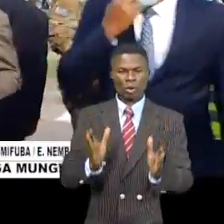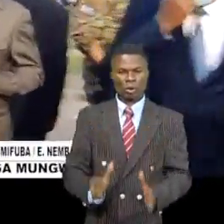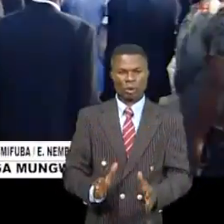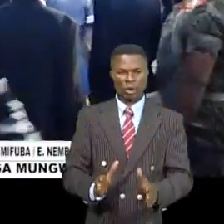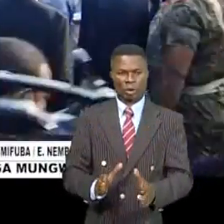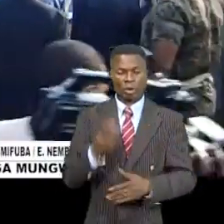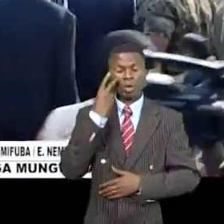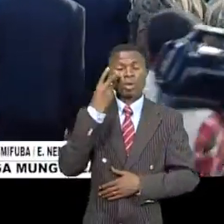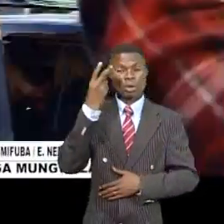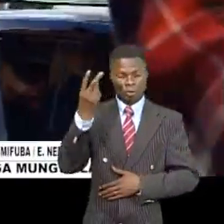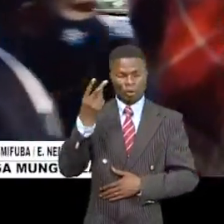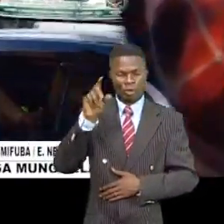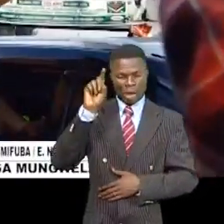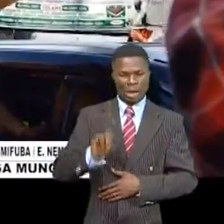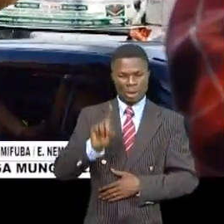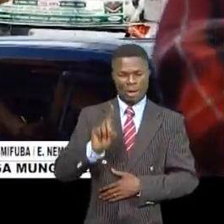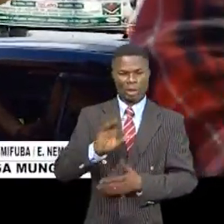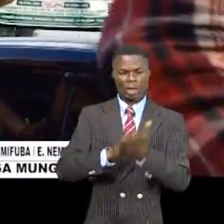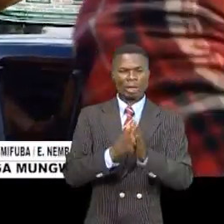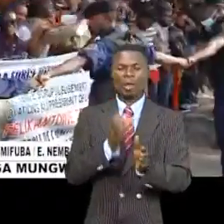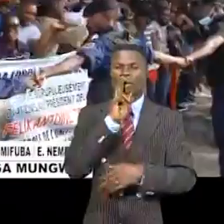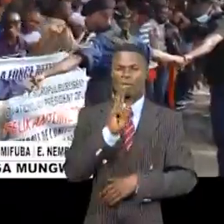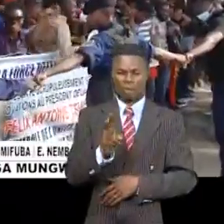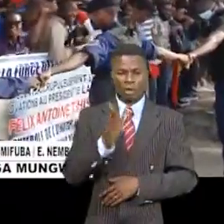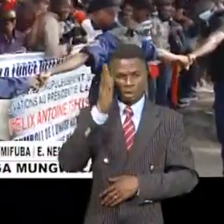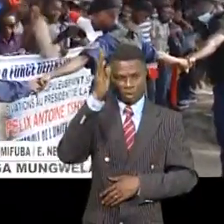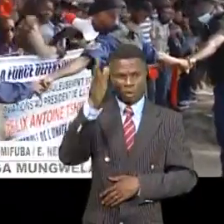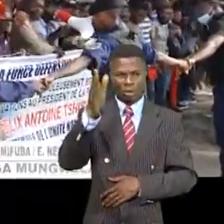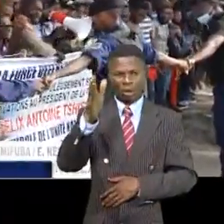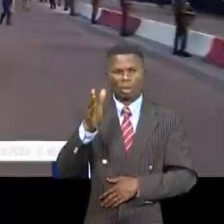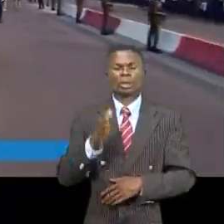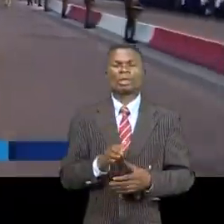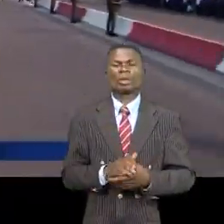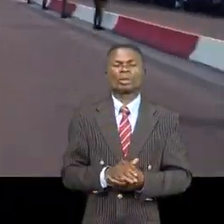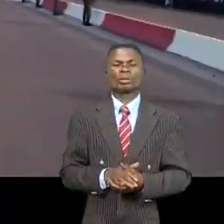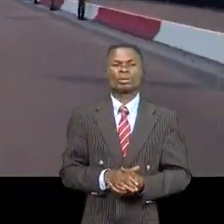sa vision d'un Congo meilleur. Pas besoin de le prouver. La communion en témoigne.